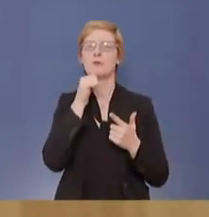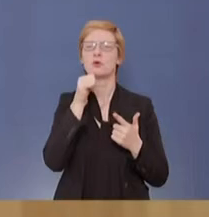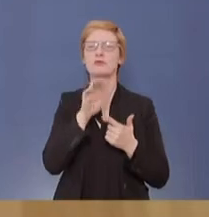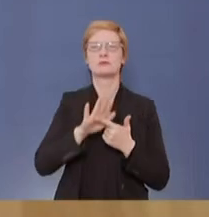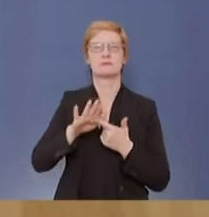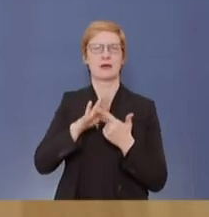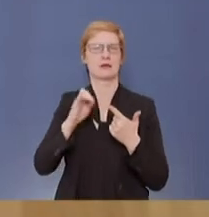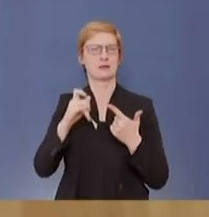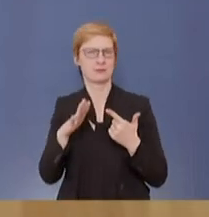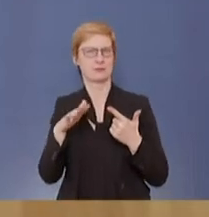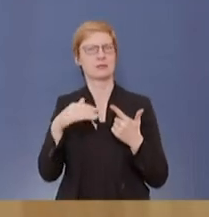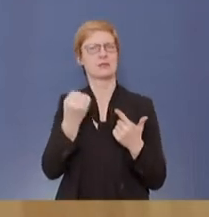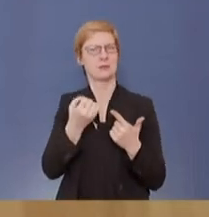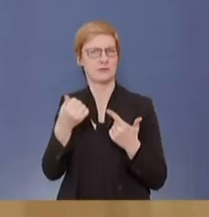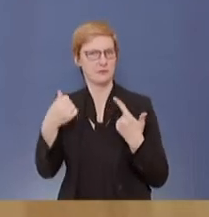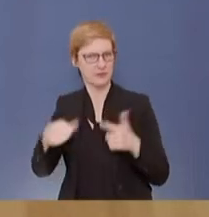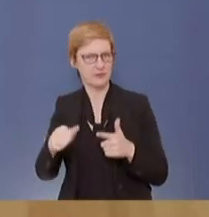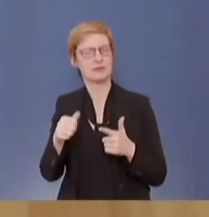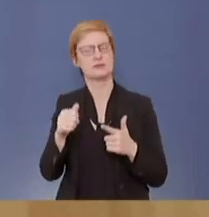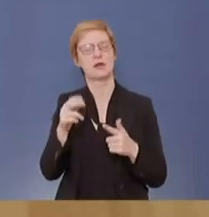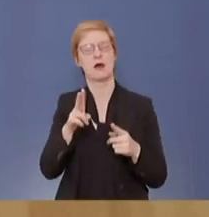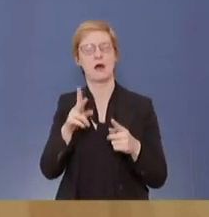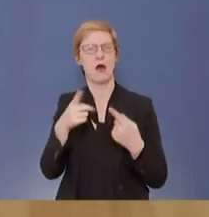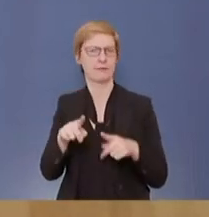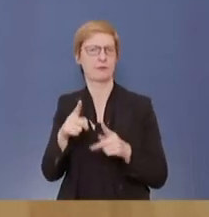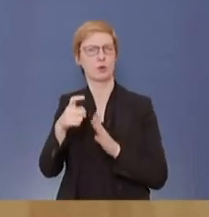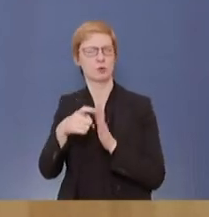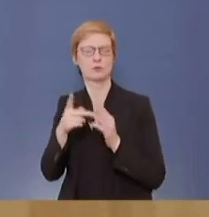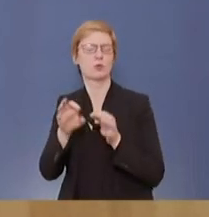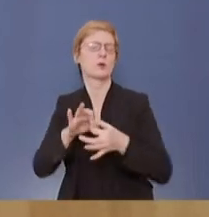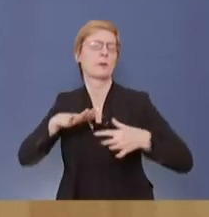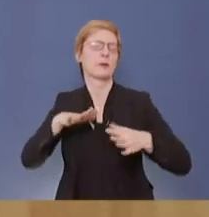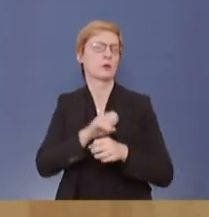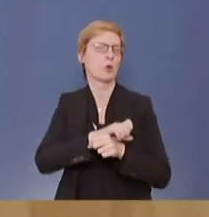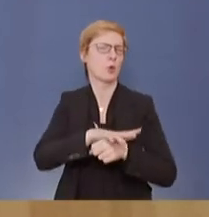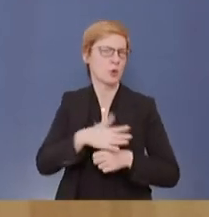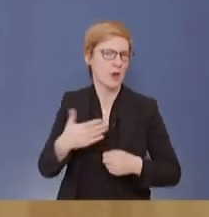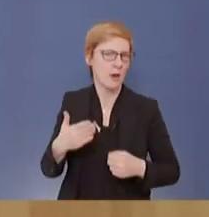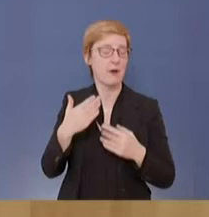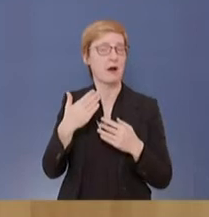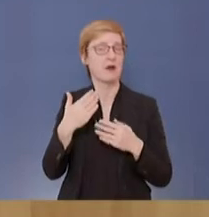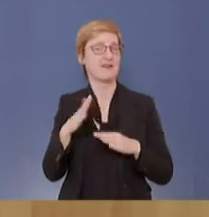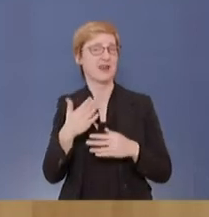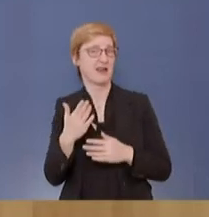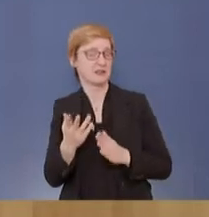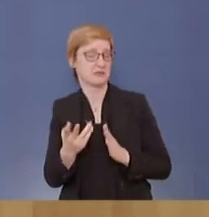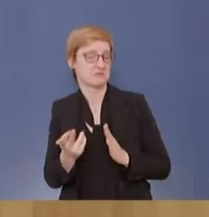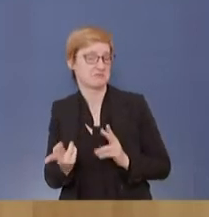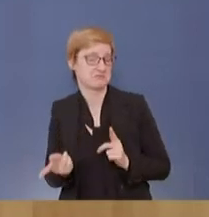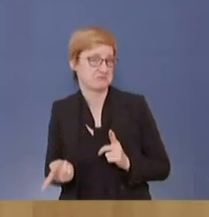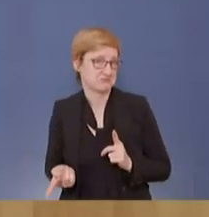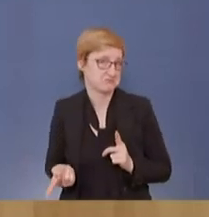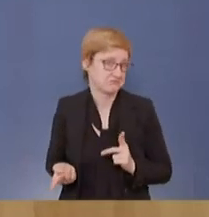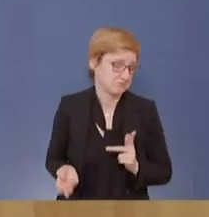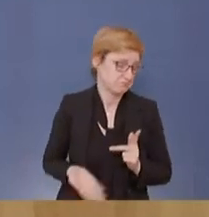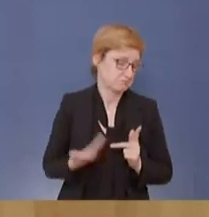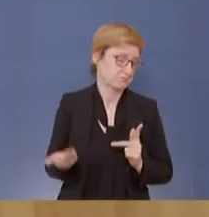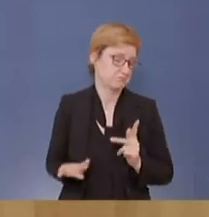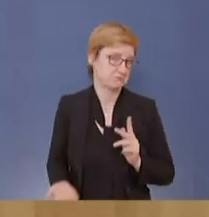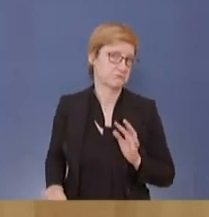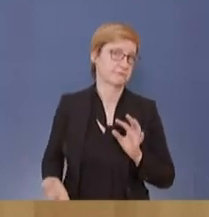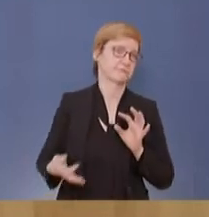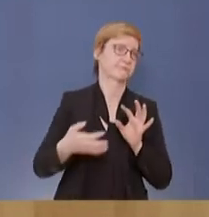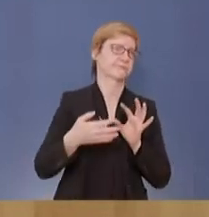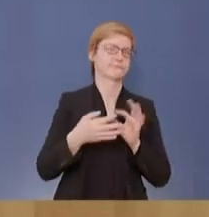gibt es eine Impfpflicht aus vielerlei anderen Gründen, das hat nichts mit Corona zu tun, aber ist vielleicht daran gedacht, in diesem Zusammenhang diese,